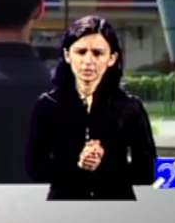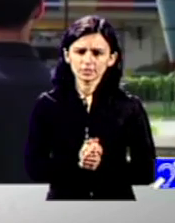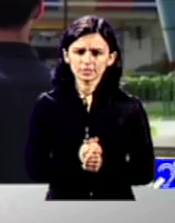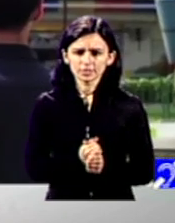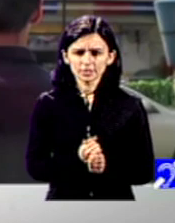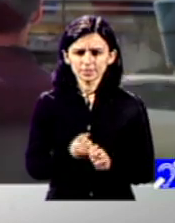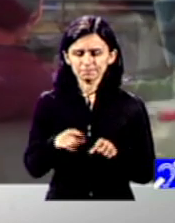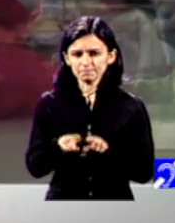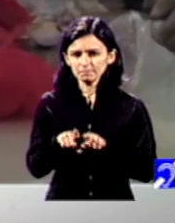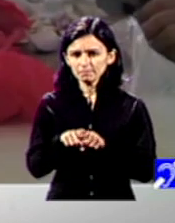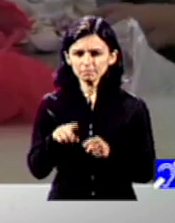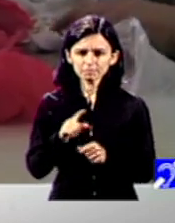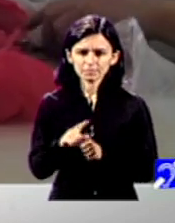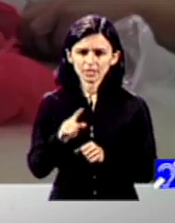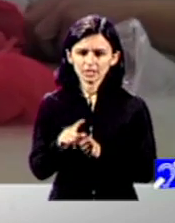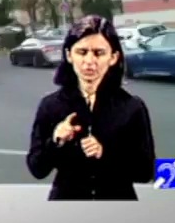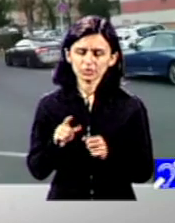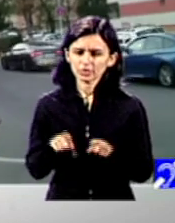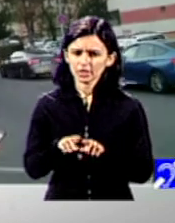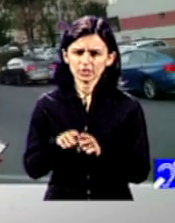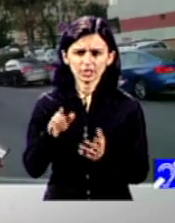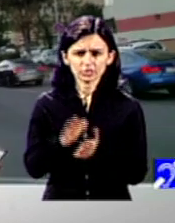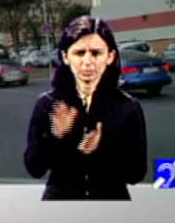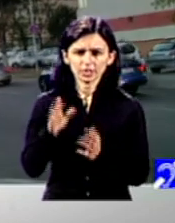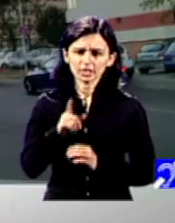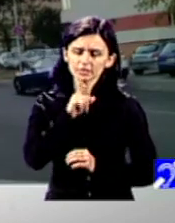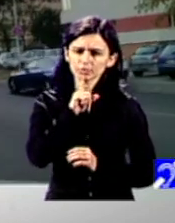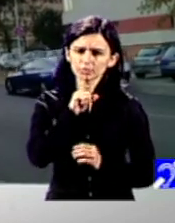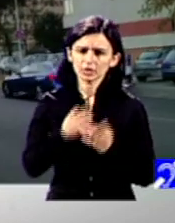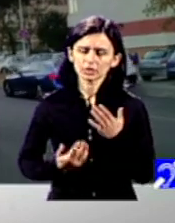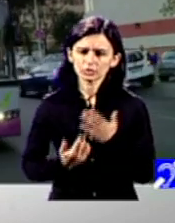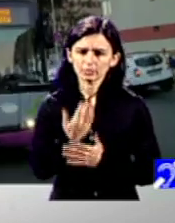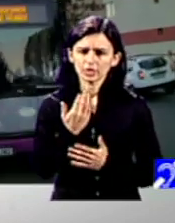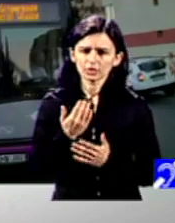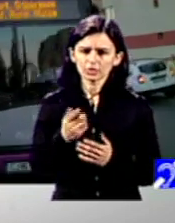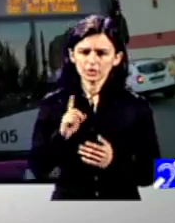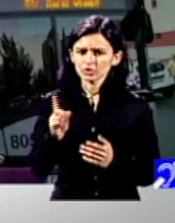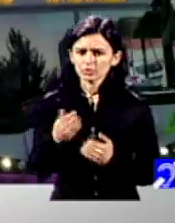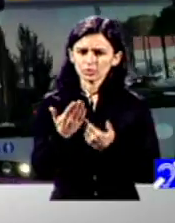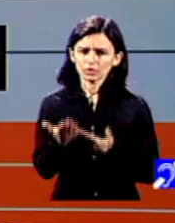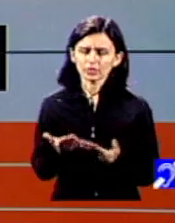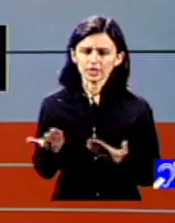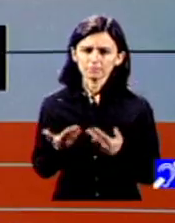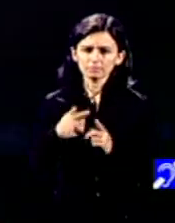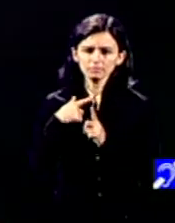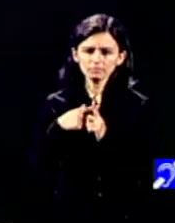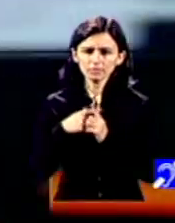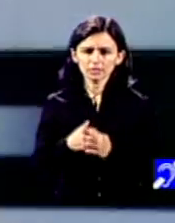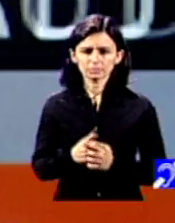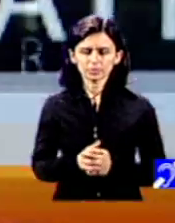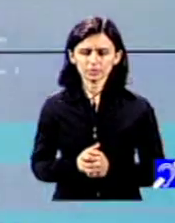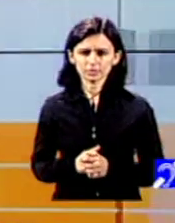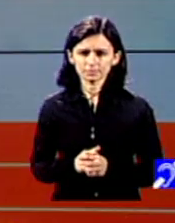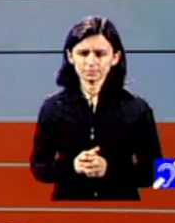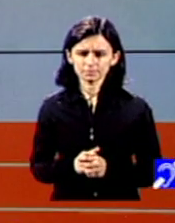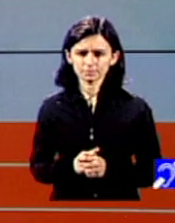mărie dar cu altă pălărie acele aplicațiile au denumiri noi dar nu oferă nicio funcționalitate Să nu cumva să înțeleagă cineva